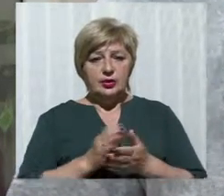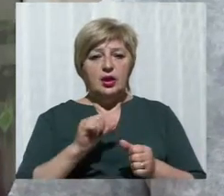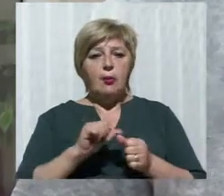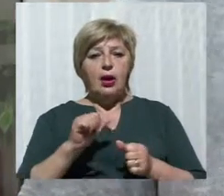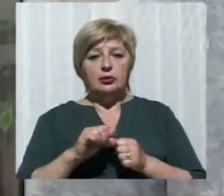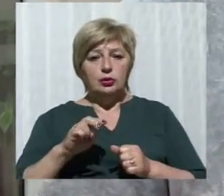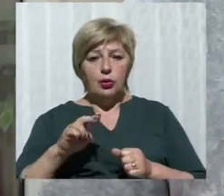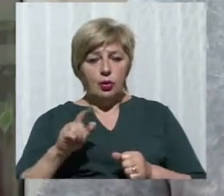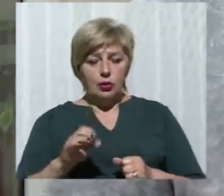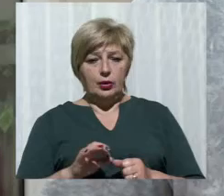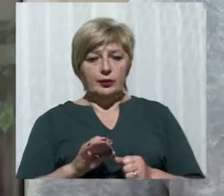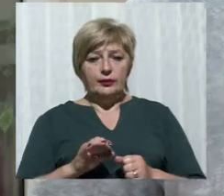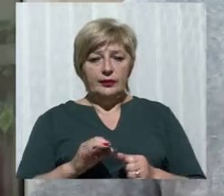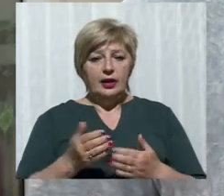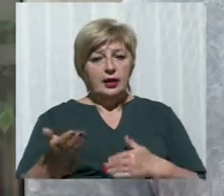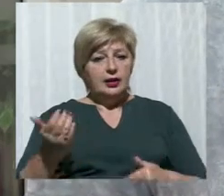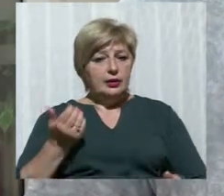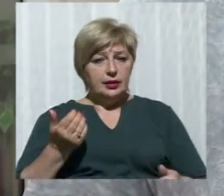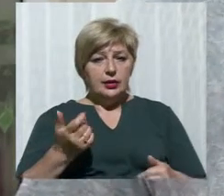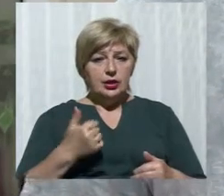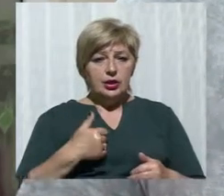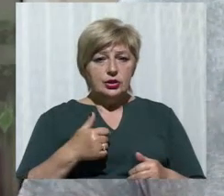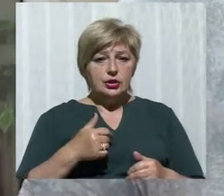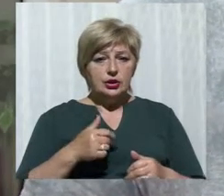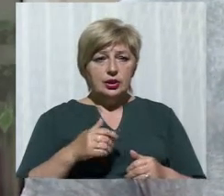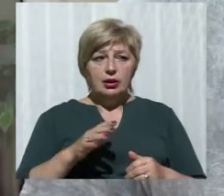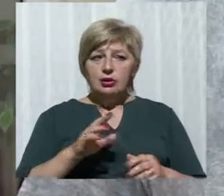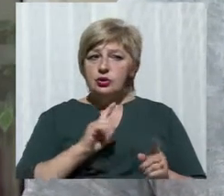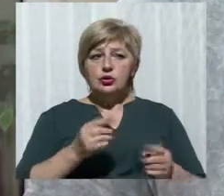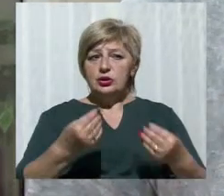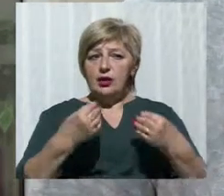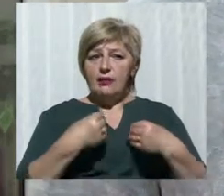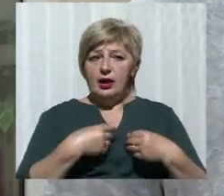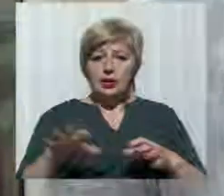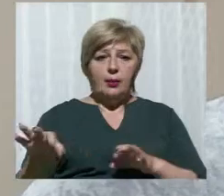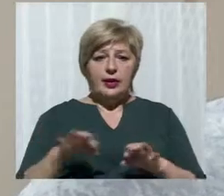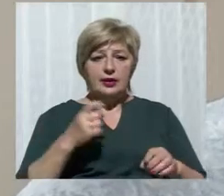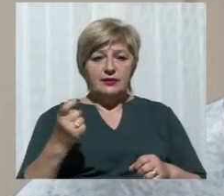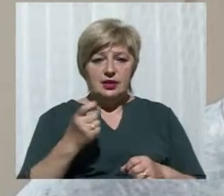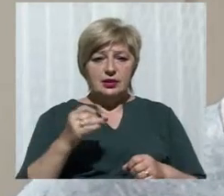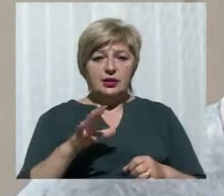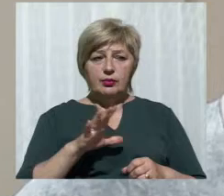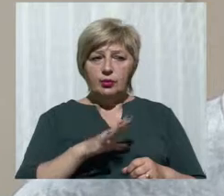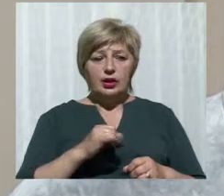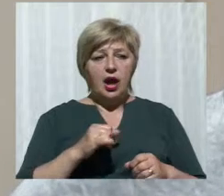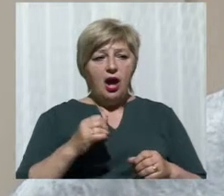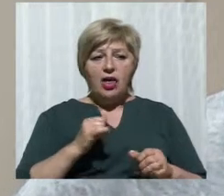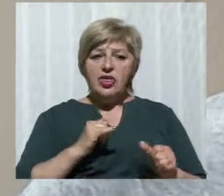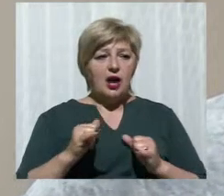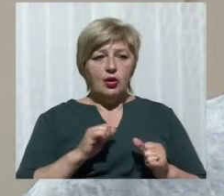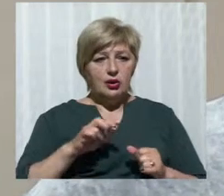які до цього надавали перевізників, вони були некоректними і мали грубо порушення. Перевізників каже, що є